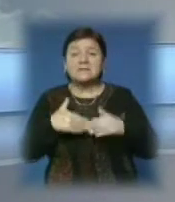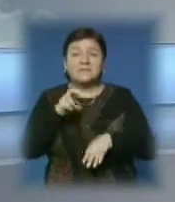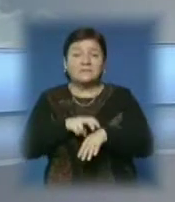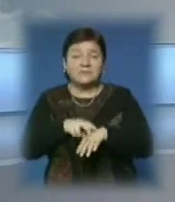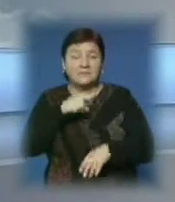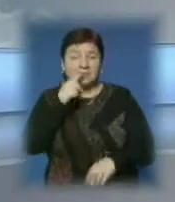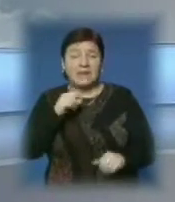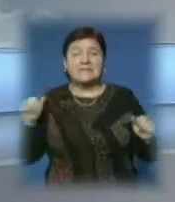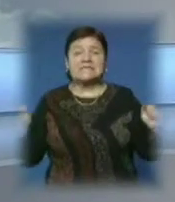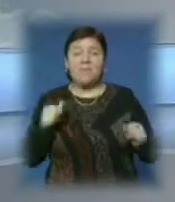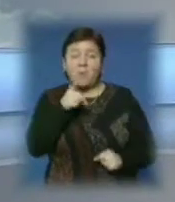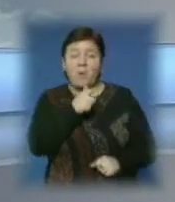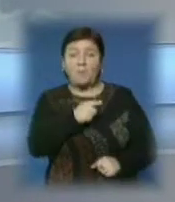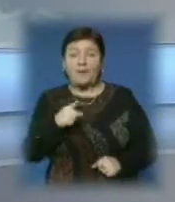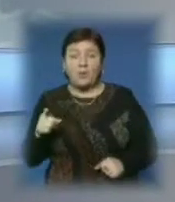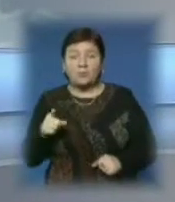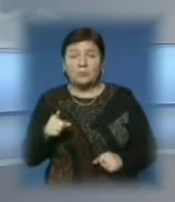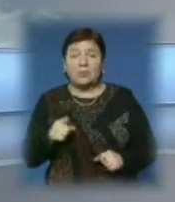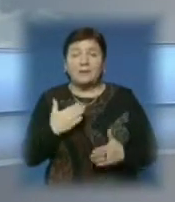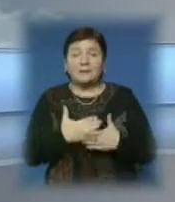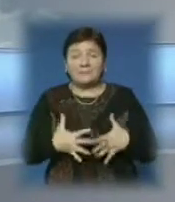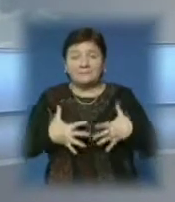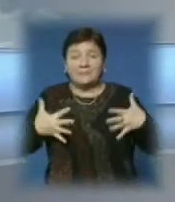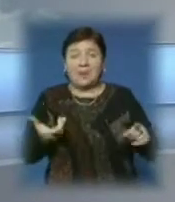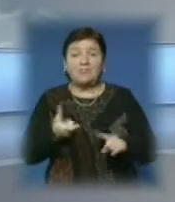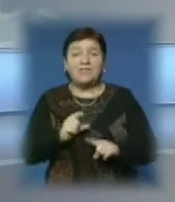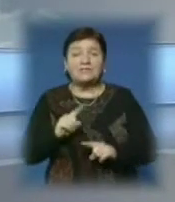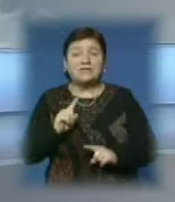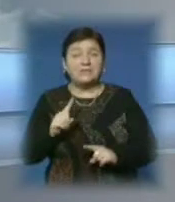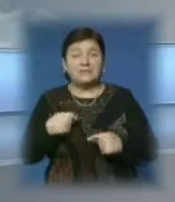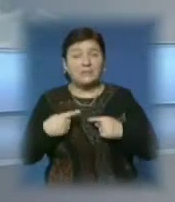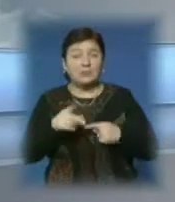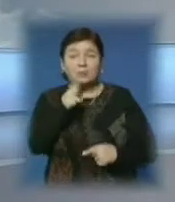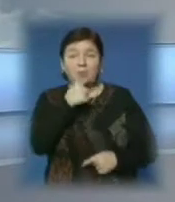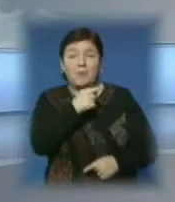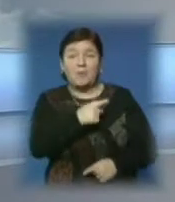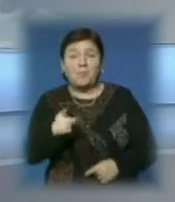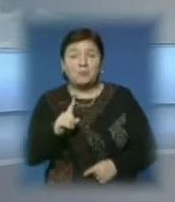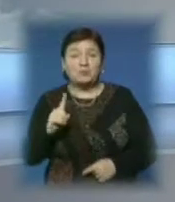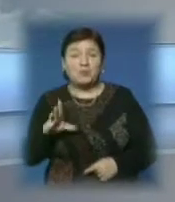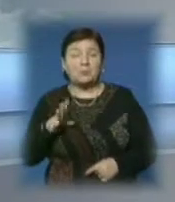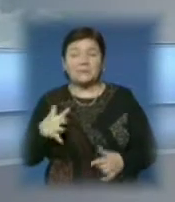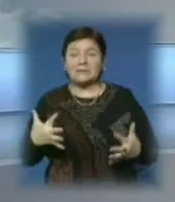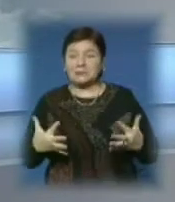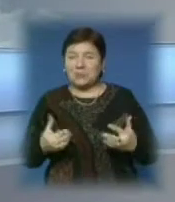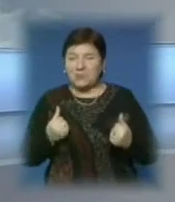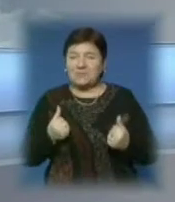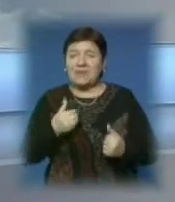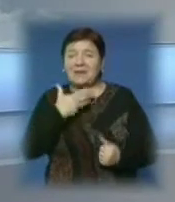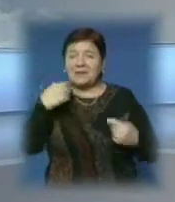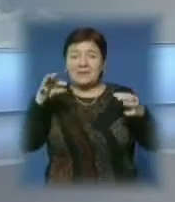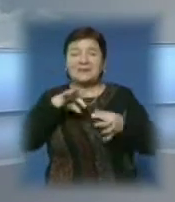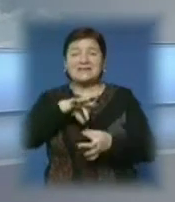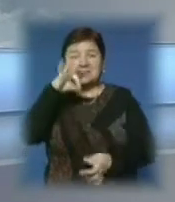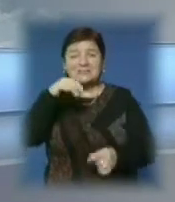під час зимового періоду шанси погладшати є набагато більші, аніж в іншу пору. Аби бути здоровим та струнким, спеціалісти